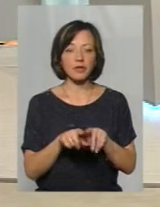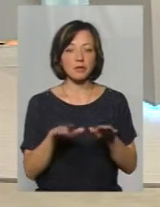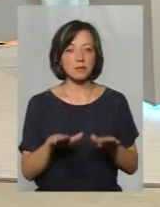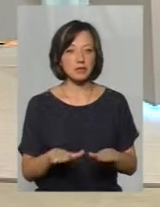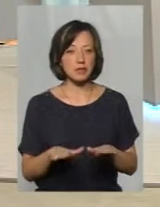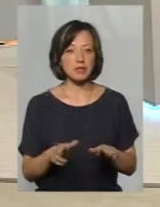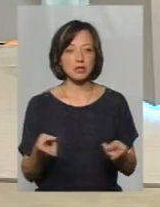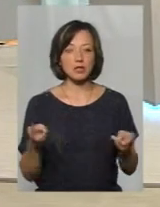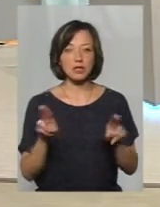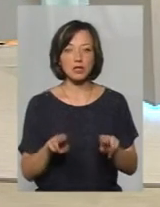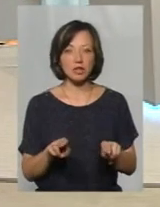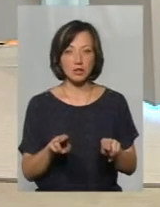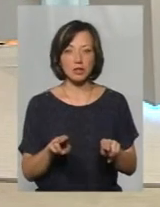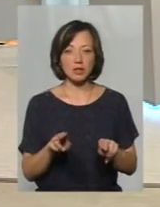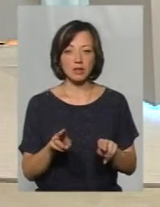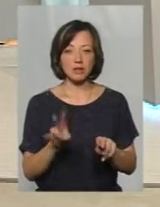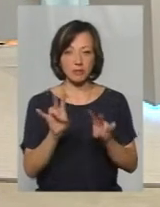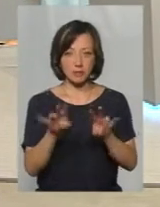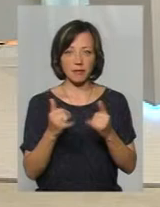залишилось за підприємцем?